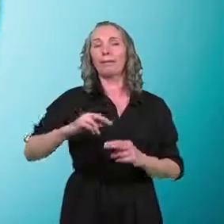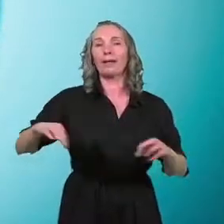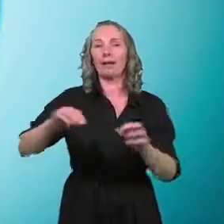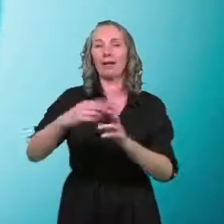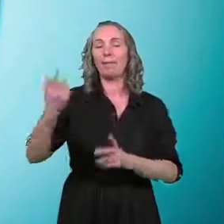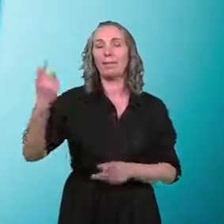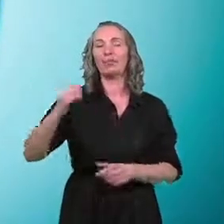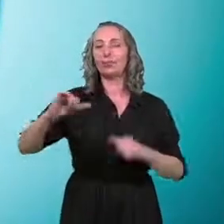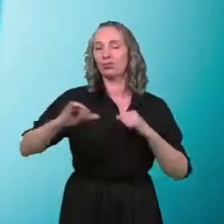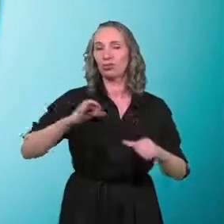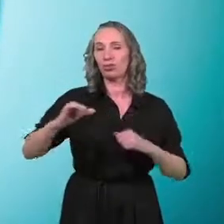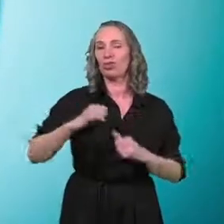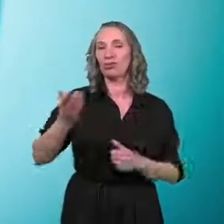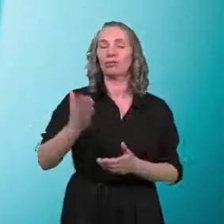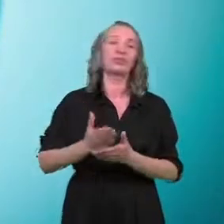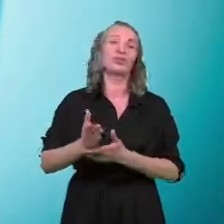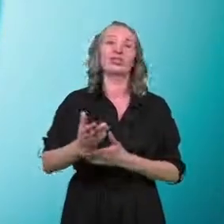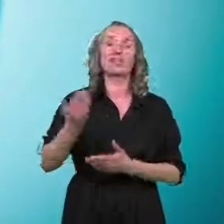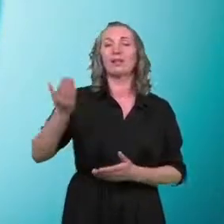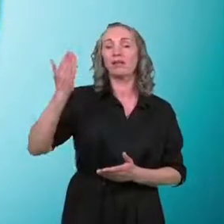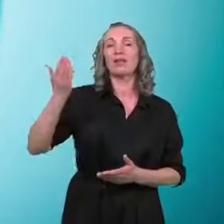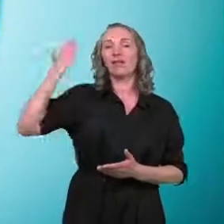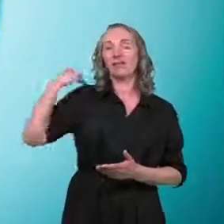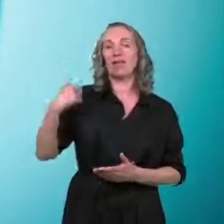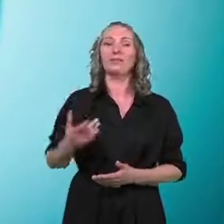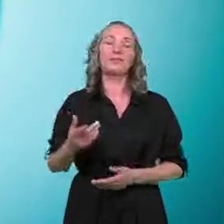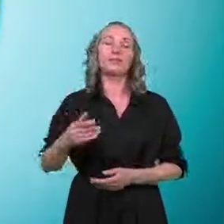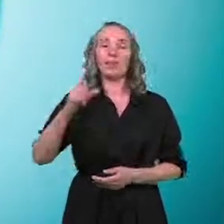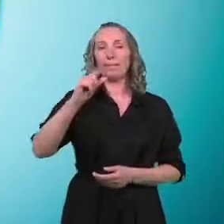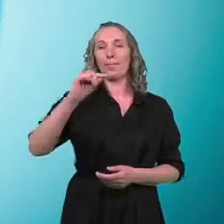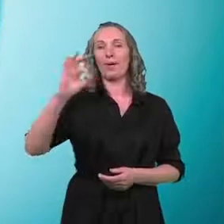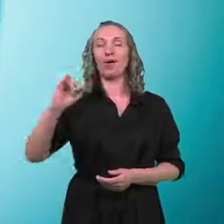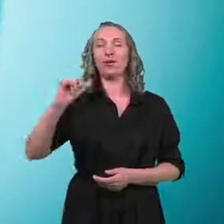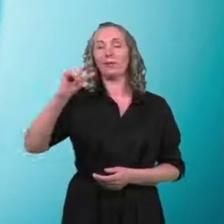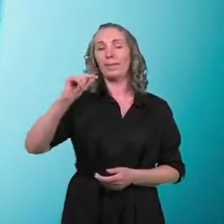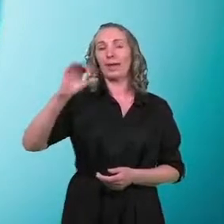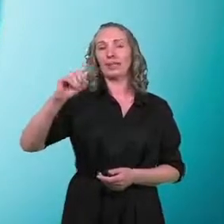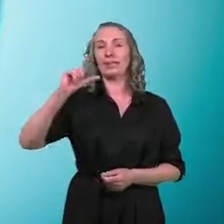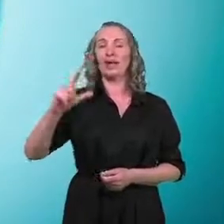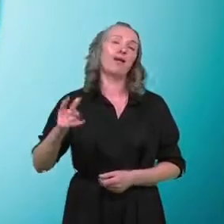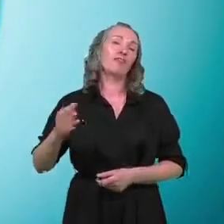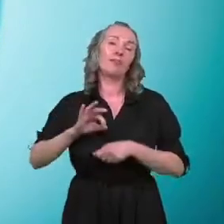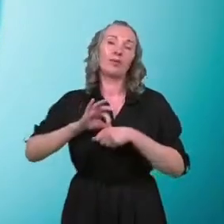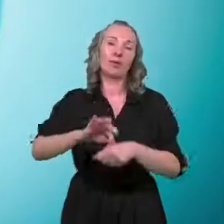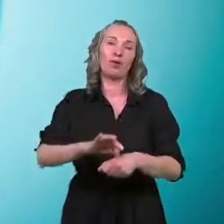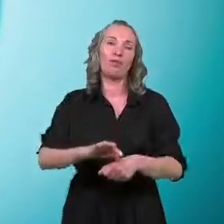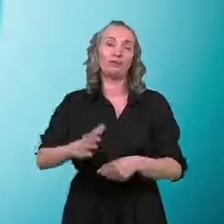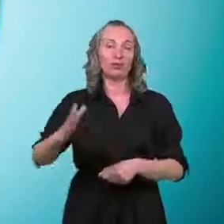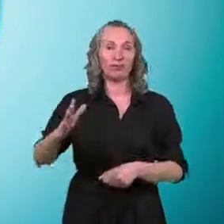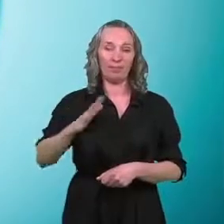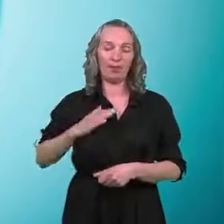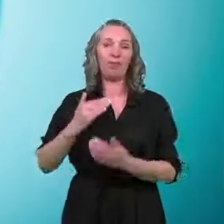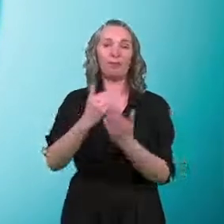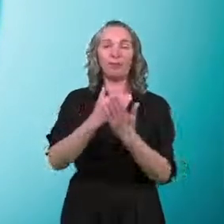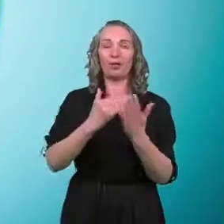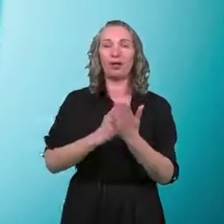rząd, poprzedni rząd Platformy i PSL-u wprowadzony został program in vitro.